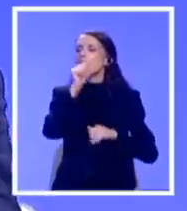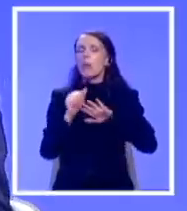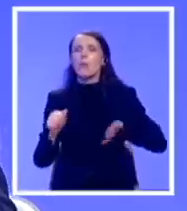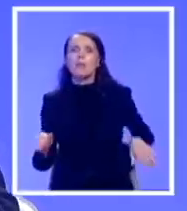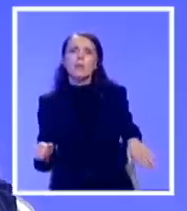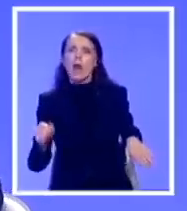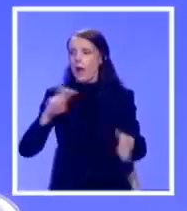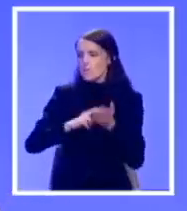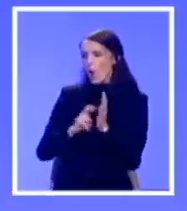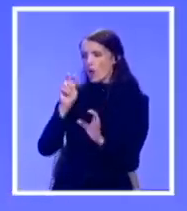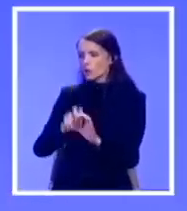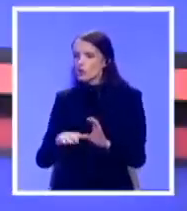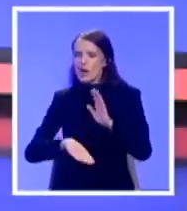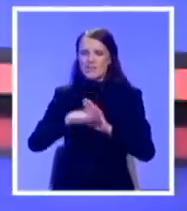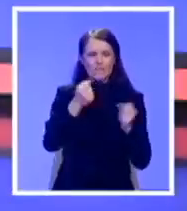veći.